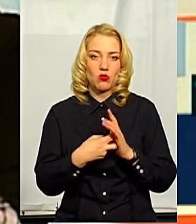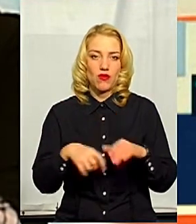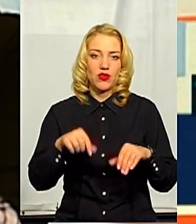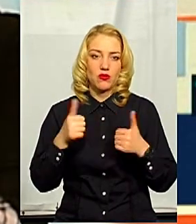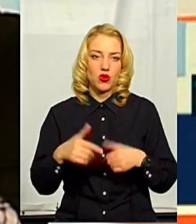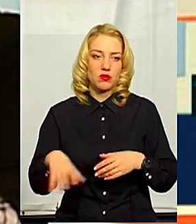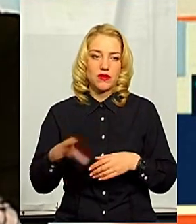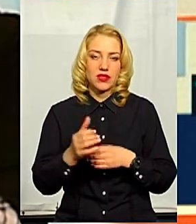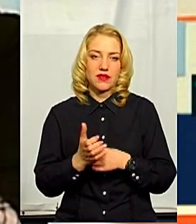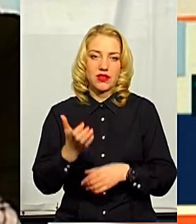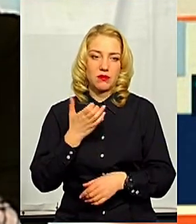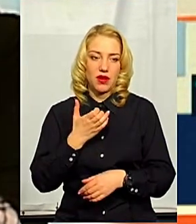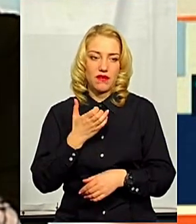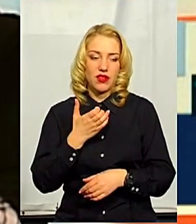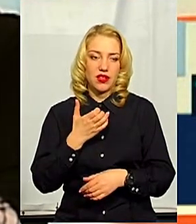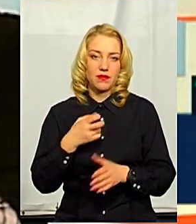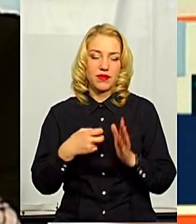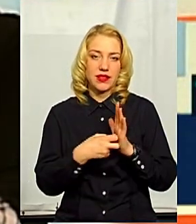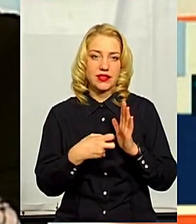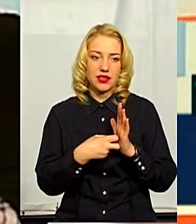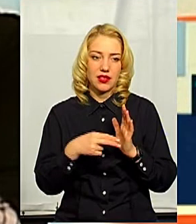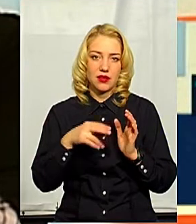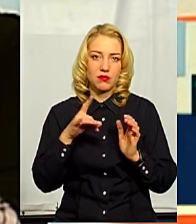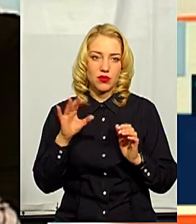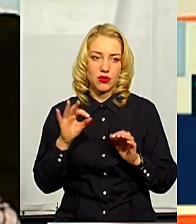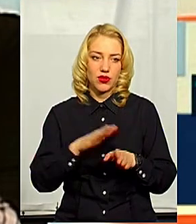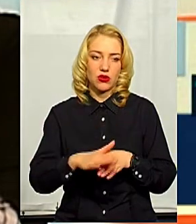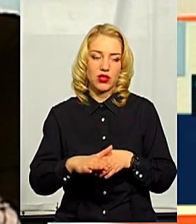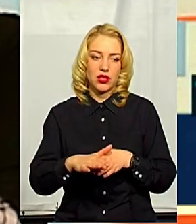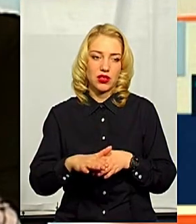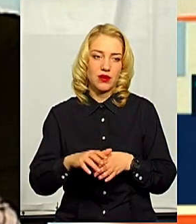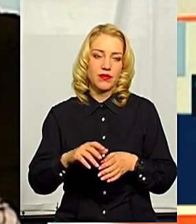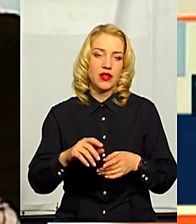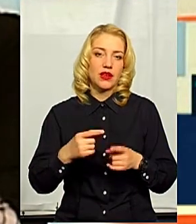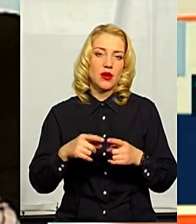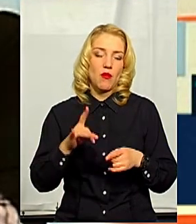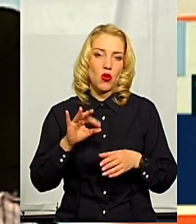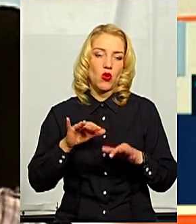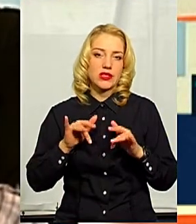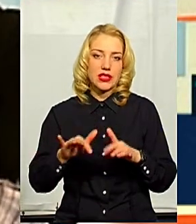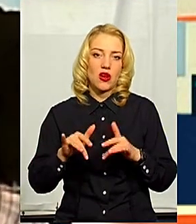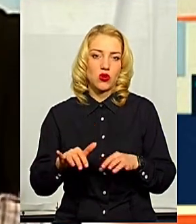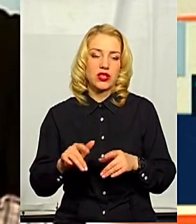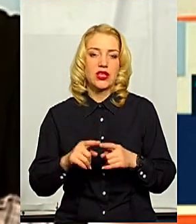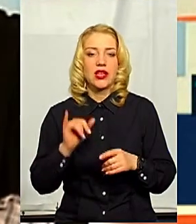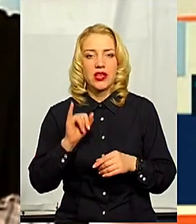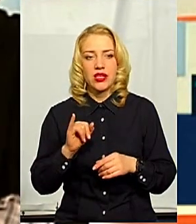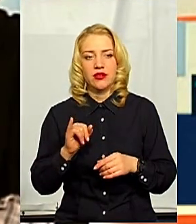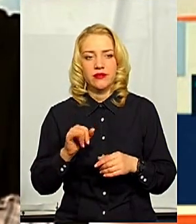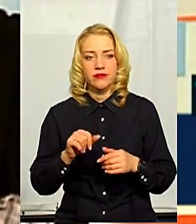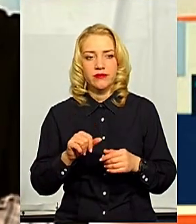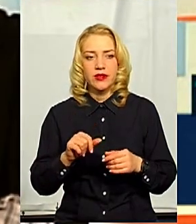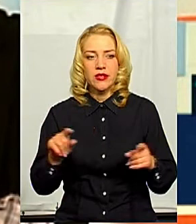відправили листи про виконання, про вжитті заходи, зокрема, про